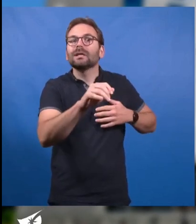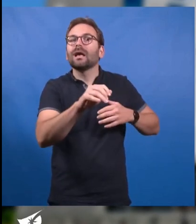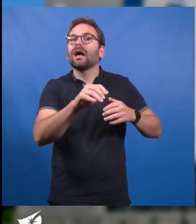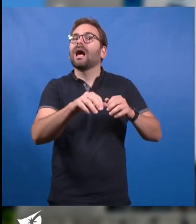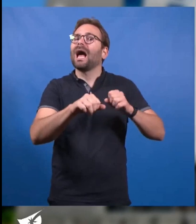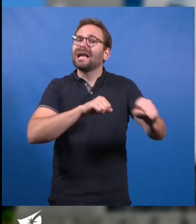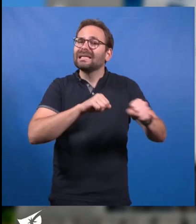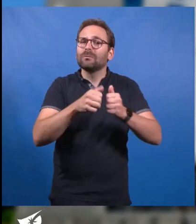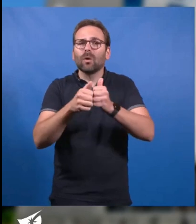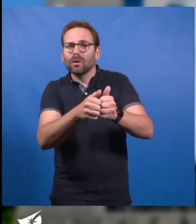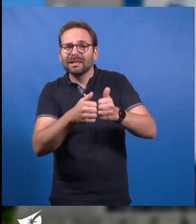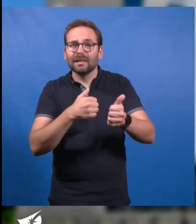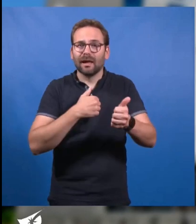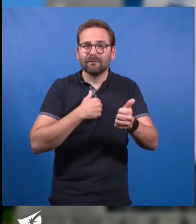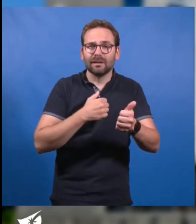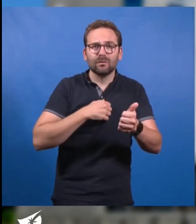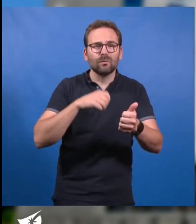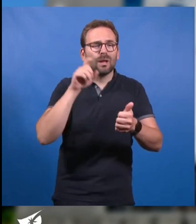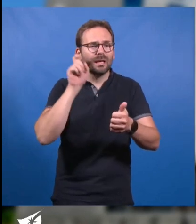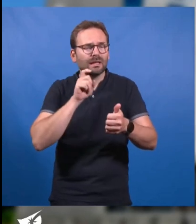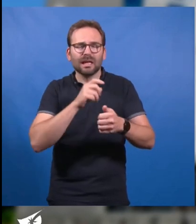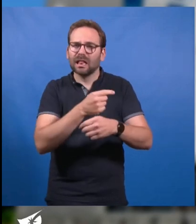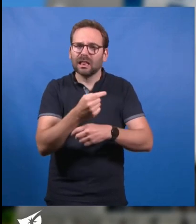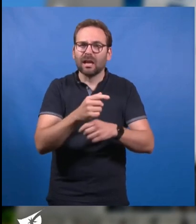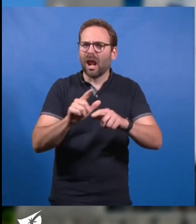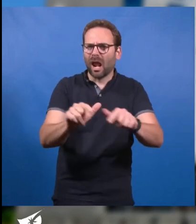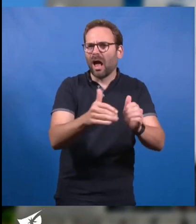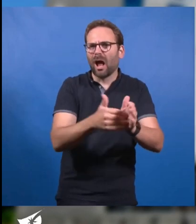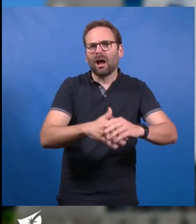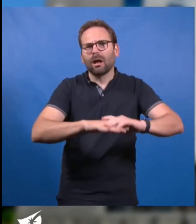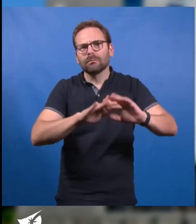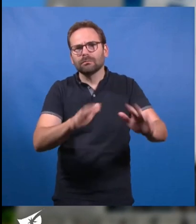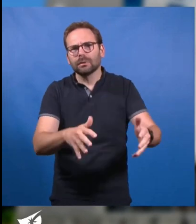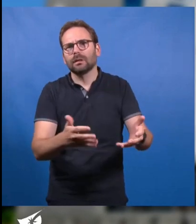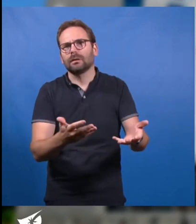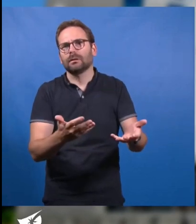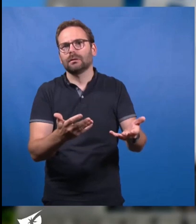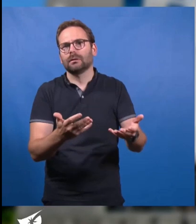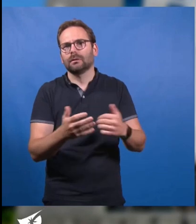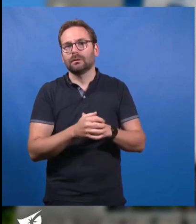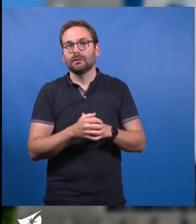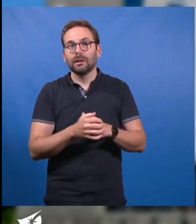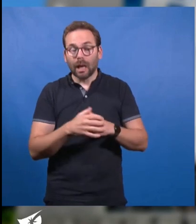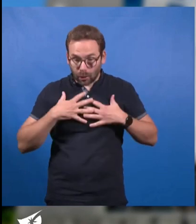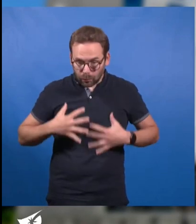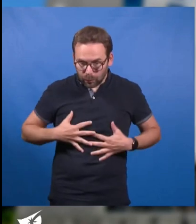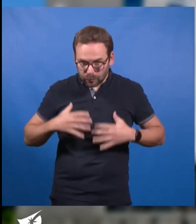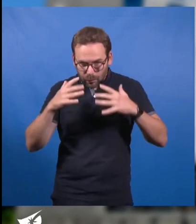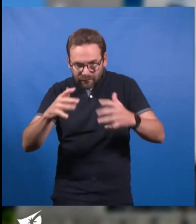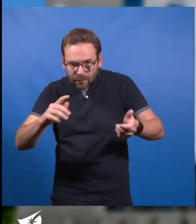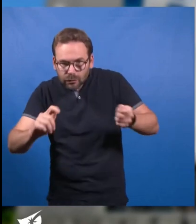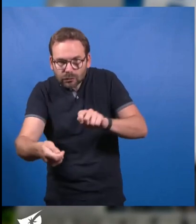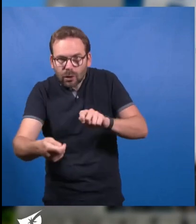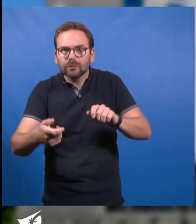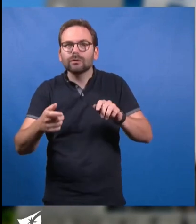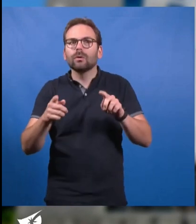collectifs et individuels sexistes. Tout ce qui peut être fait pour transformer les comportements, tout ce qui peut être